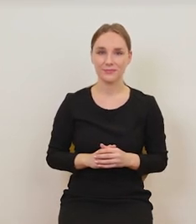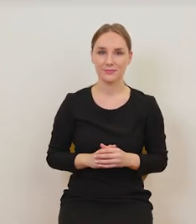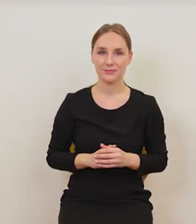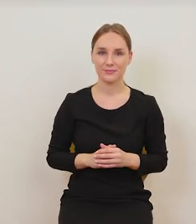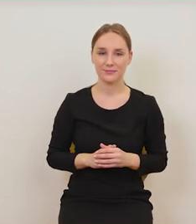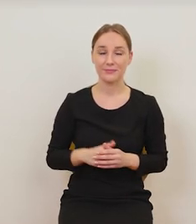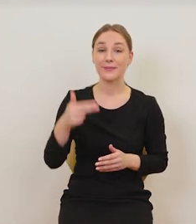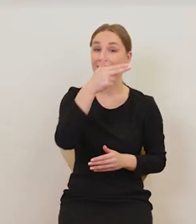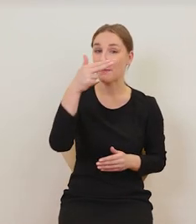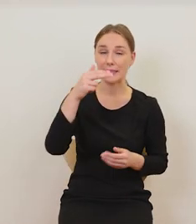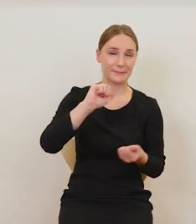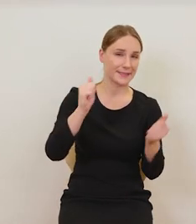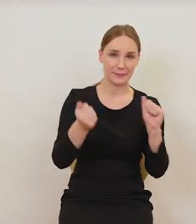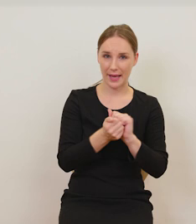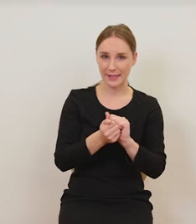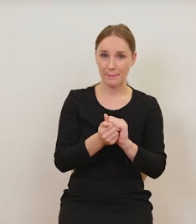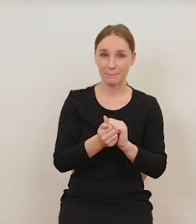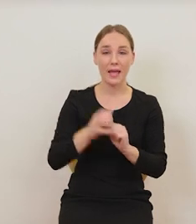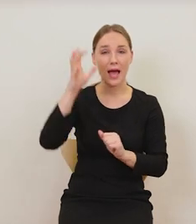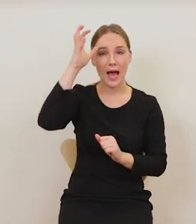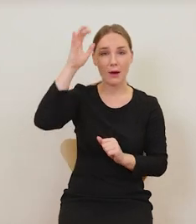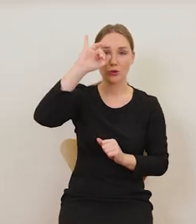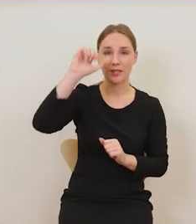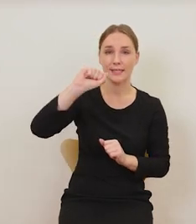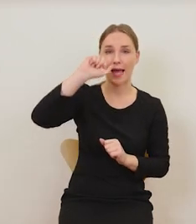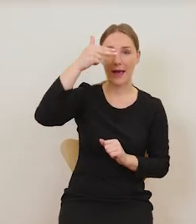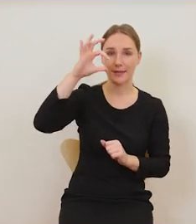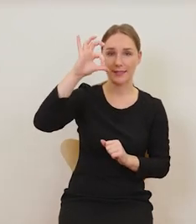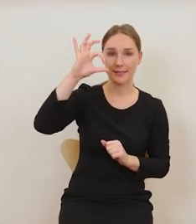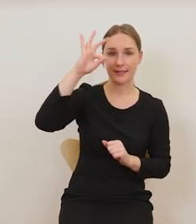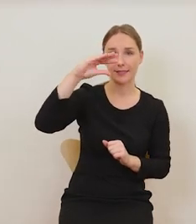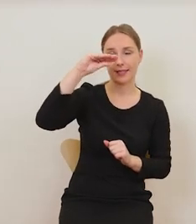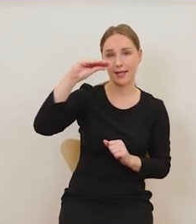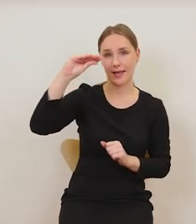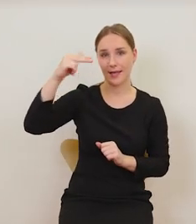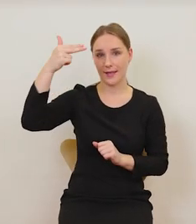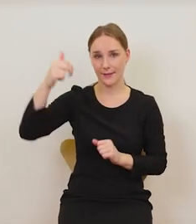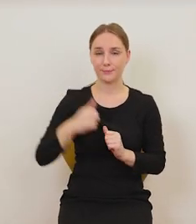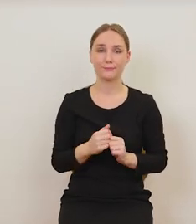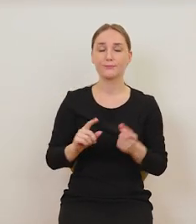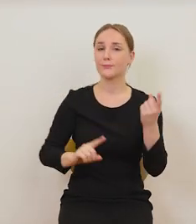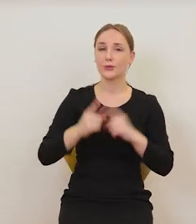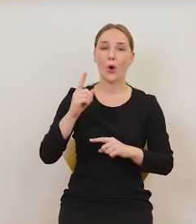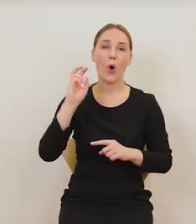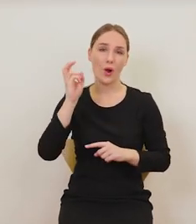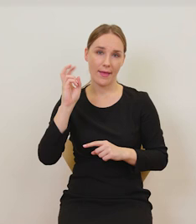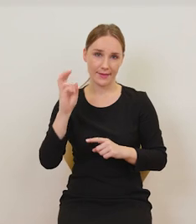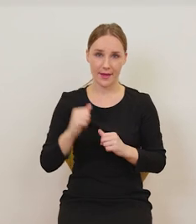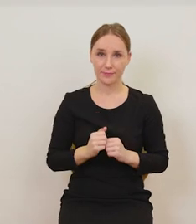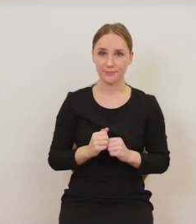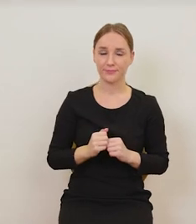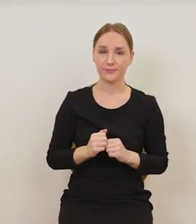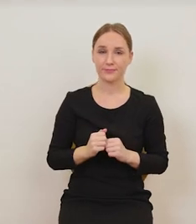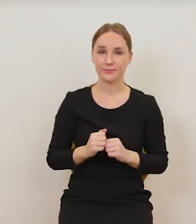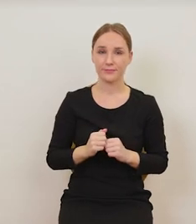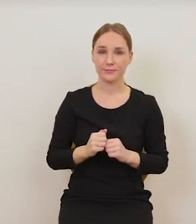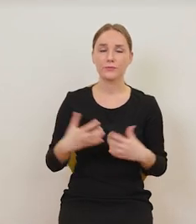Zmieniamy temat. Jan Steen albo Jan Steen, w zależności od wymowy, Holender, żyjący w